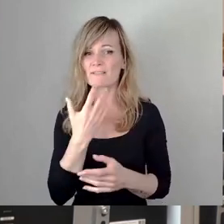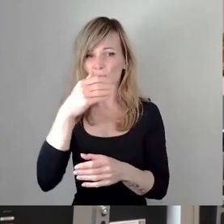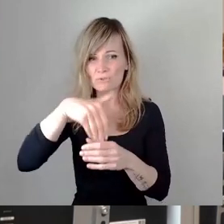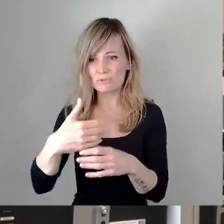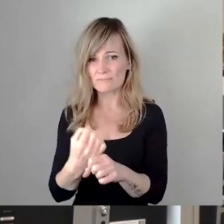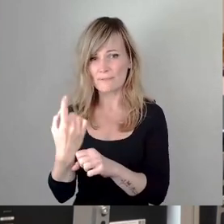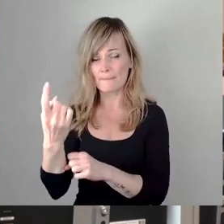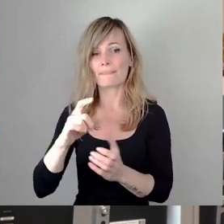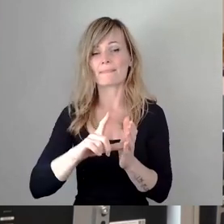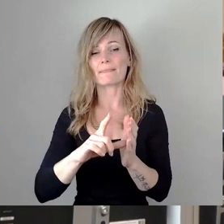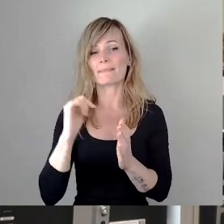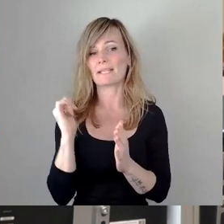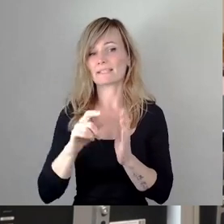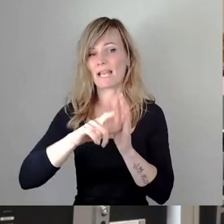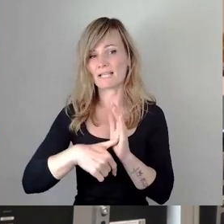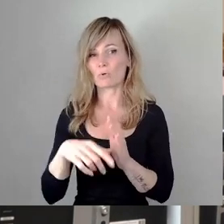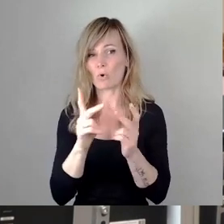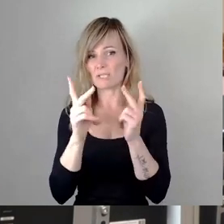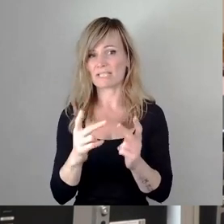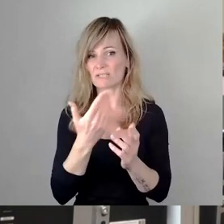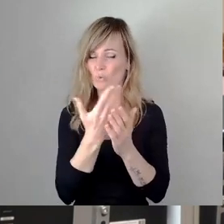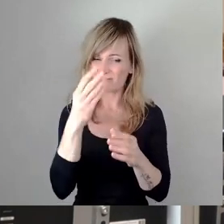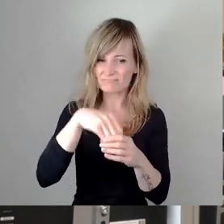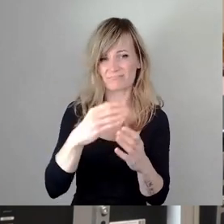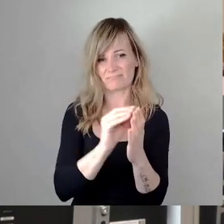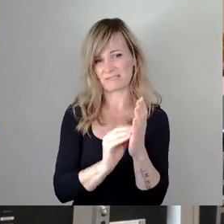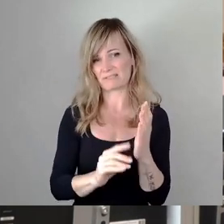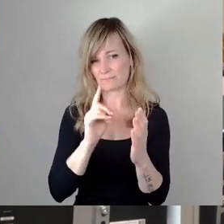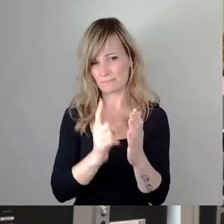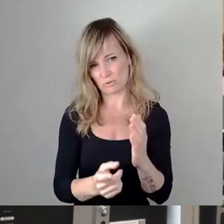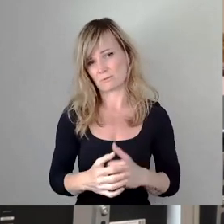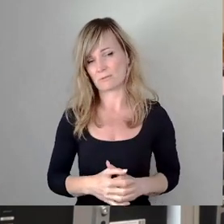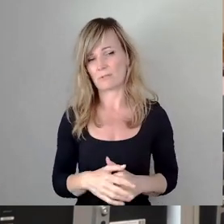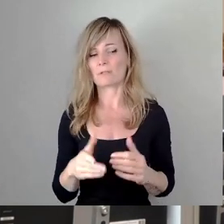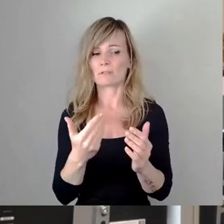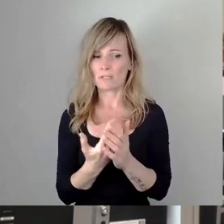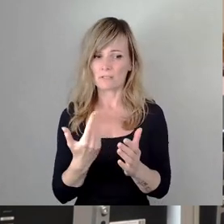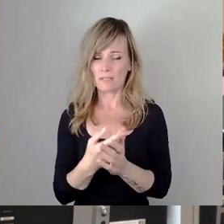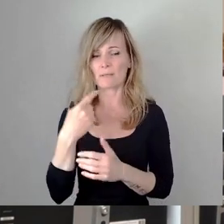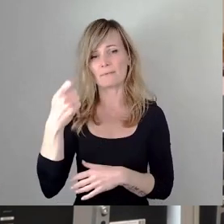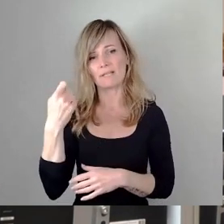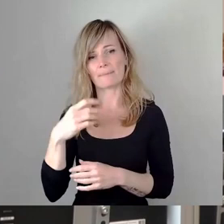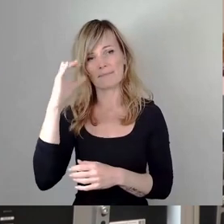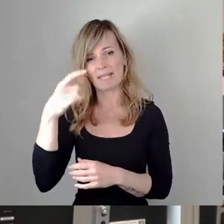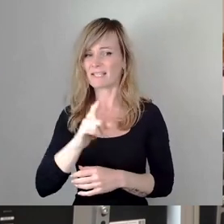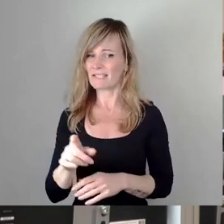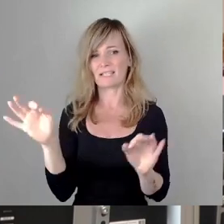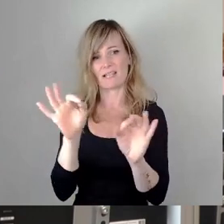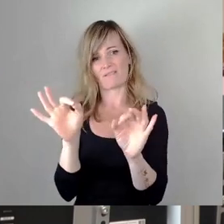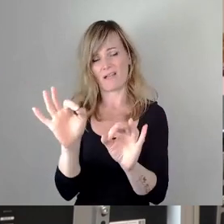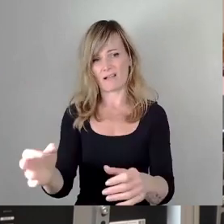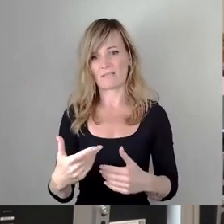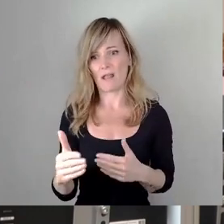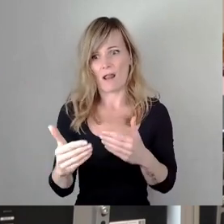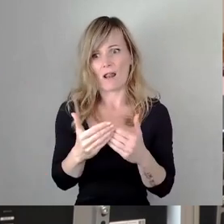Dienstleistungskonzession, da kommen wir einfach nicht drum rum. Und deswegen bin ich schon dafür, dass wir die Filmnächte eben nicht in Gefahr bringen, jetzt durch kurzsichtiges Handeln,